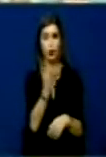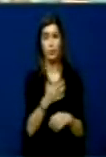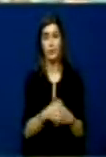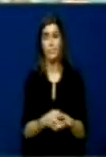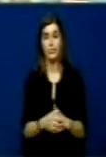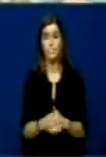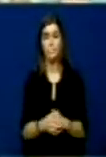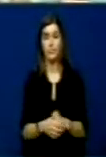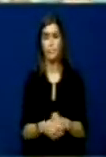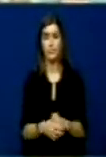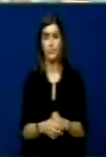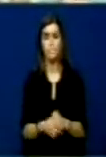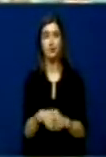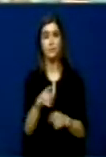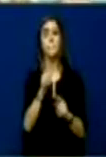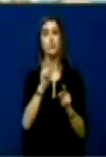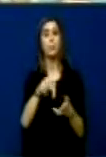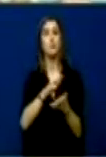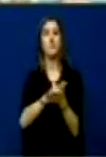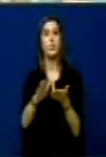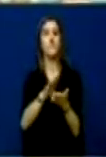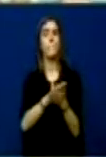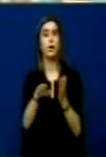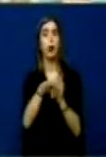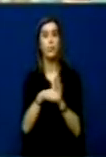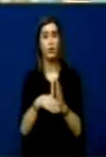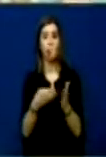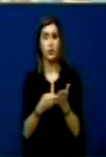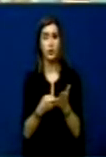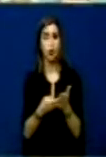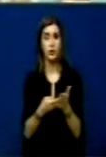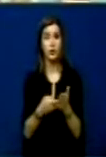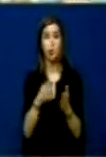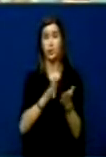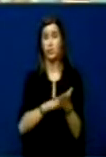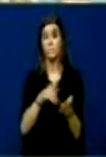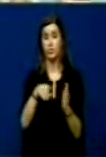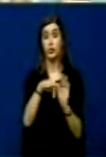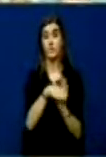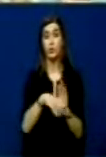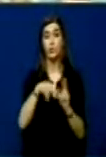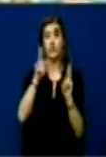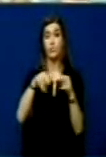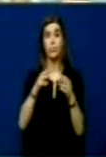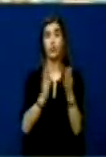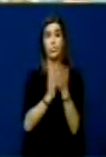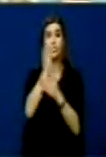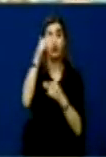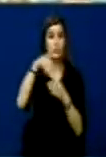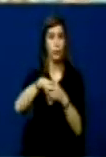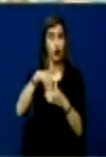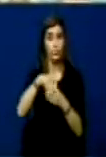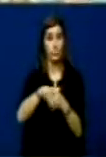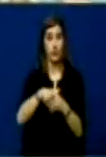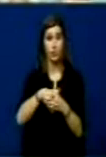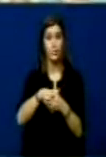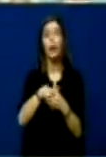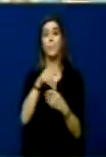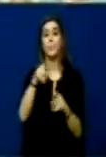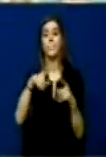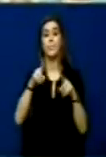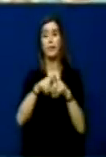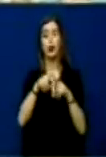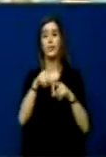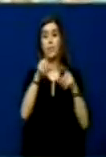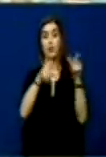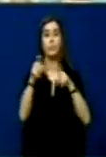Këto vepra pra do të amnistohen. Nëse miratohet kjë projekt lich, atëherë deputetet e Kovendit e Republikës e